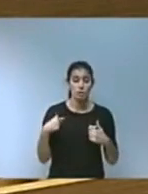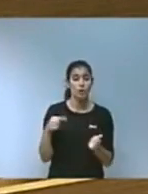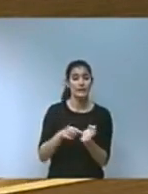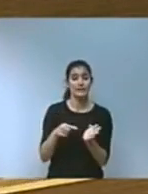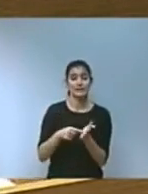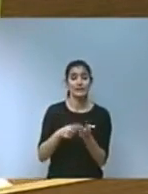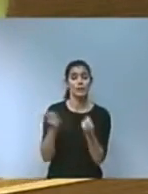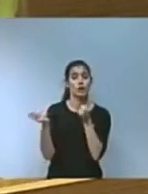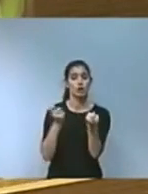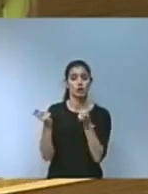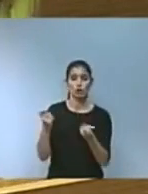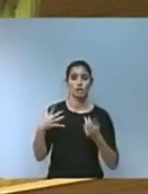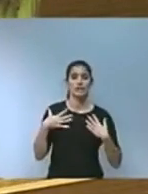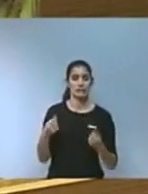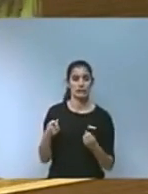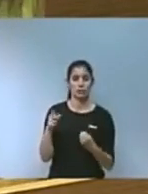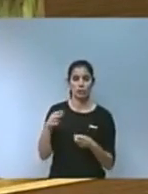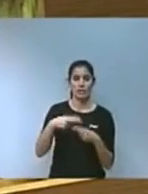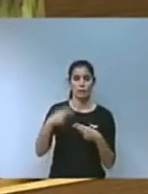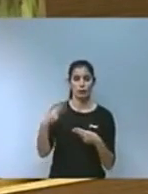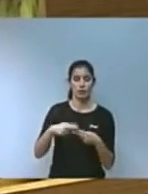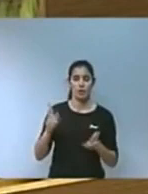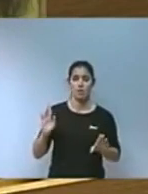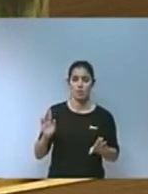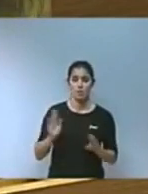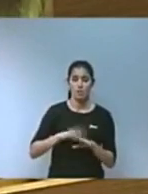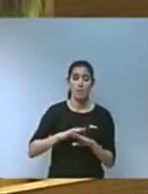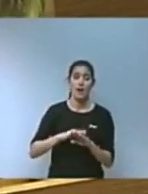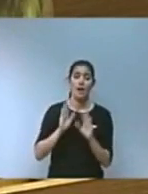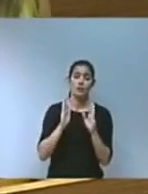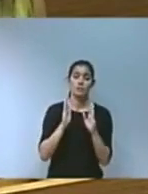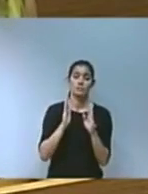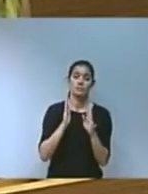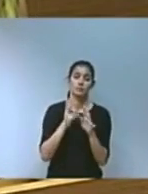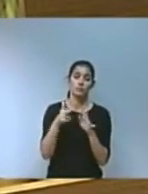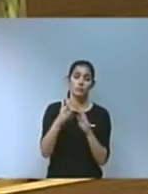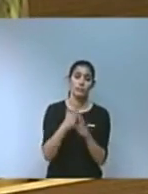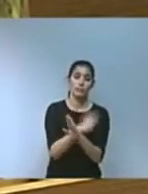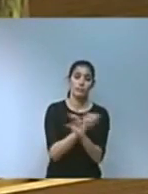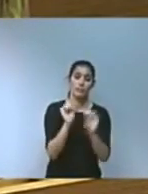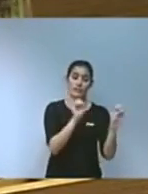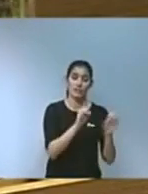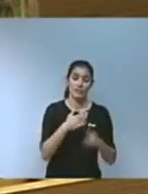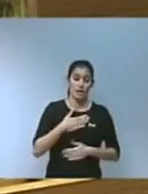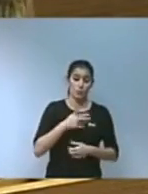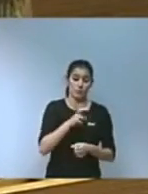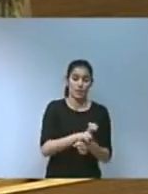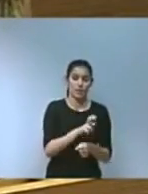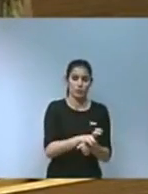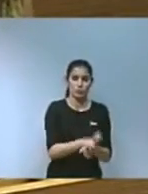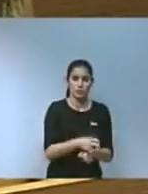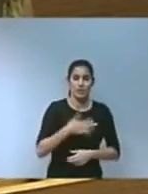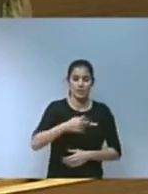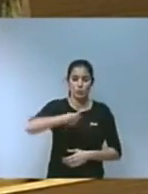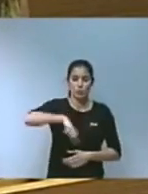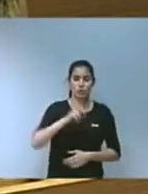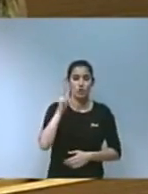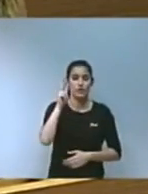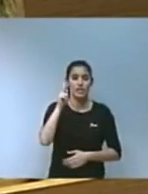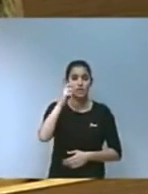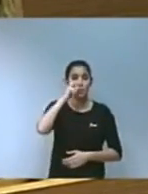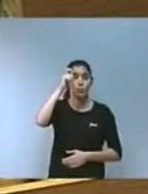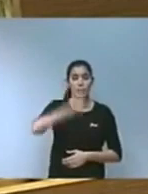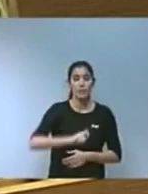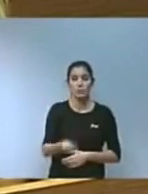fitosanitaris en la frontera per a predindre la nostra agricultura per a predindre el nostre dret humà a una alimentació